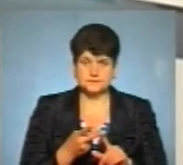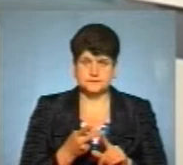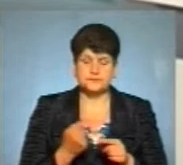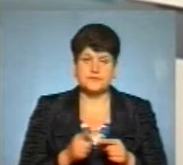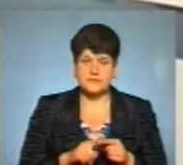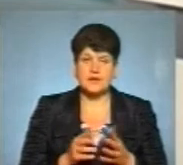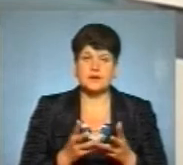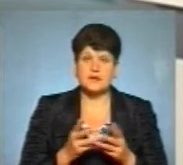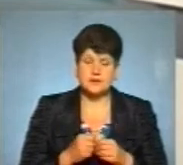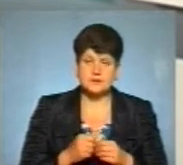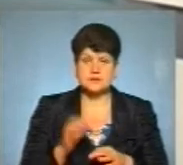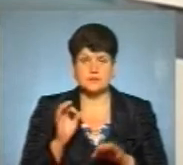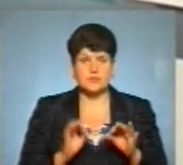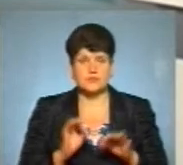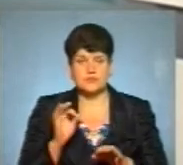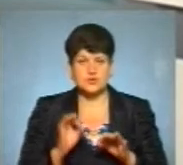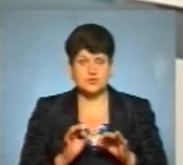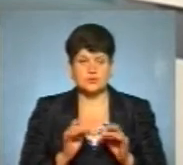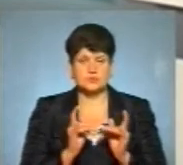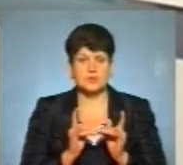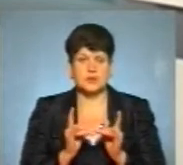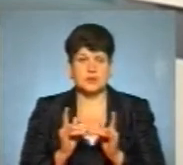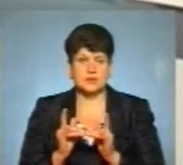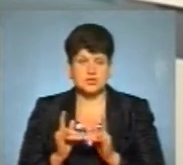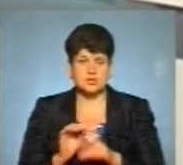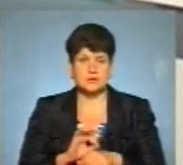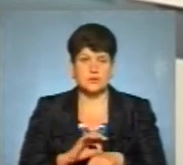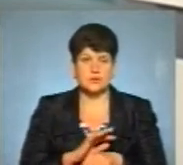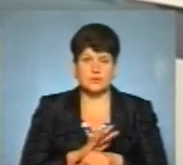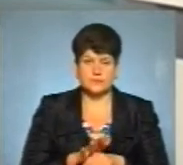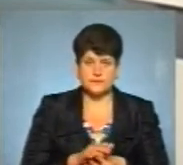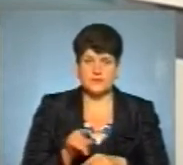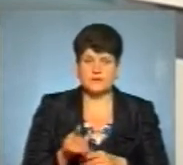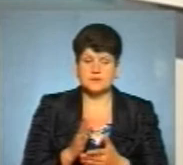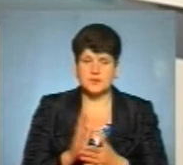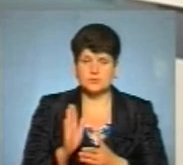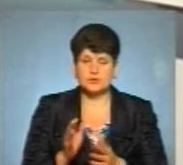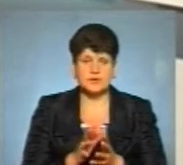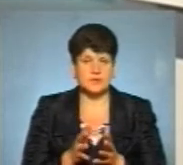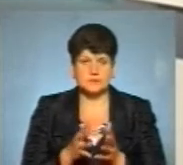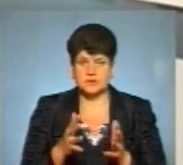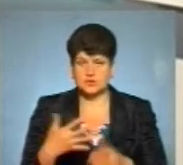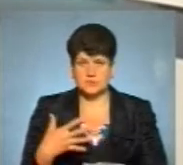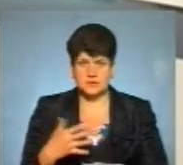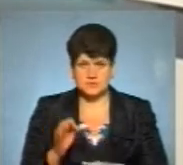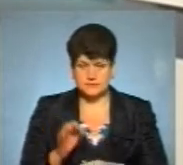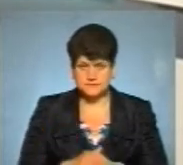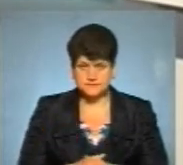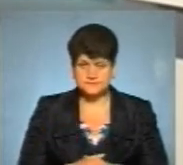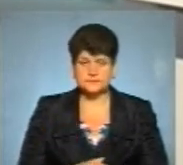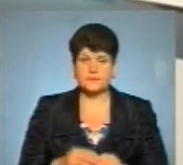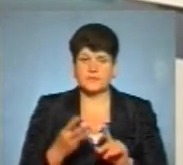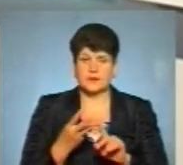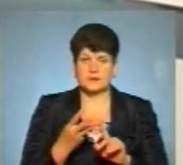або відсоток заповнення ліжок для ковідних хворих. Він має бути не більше 50. І третій